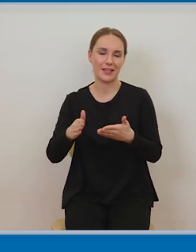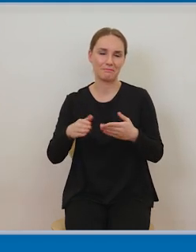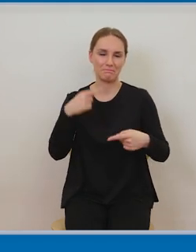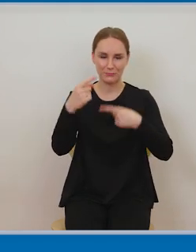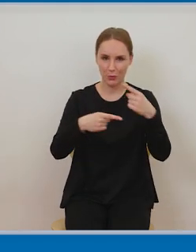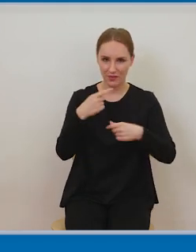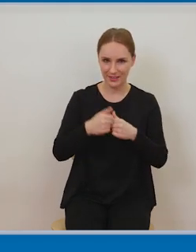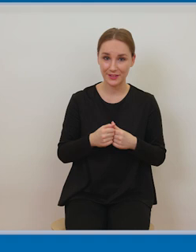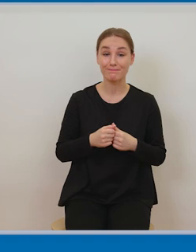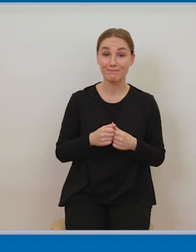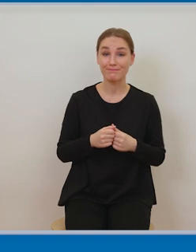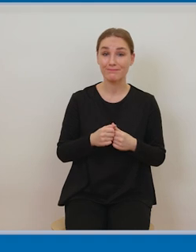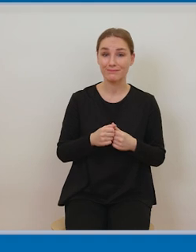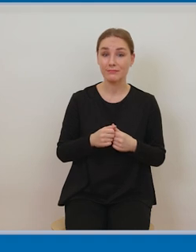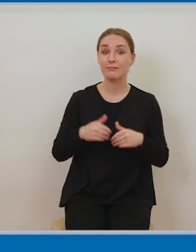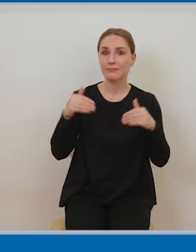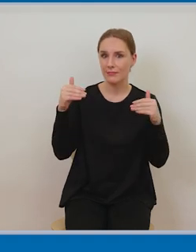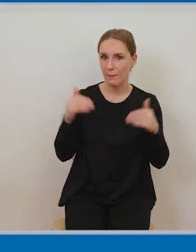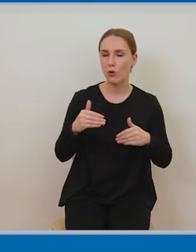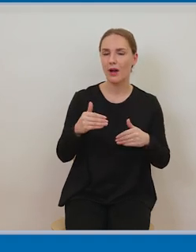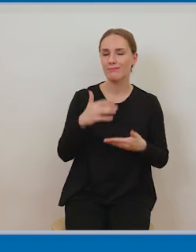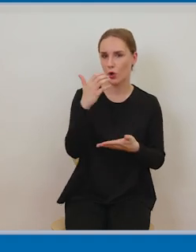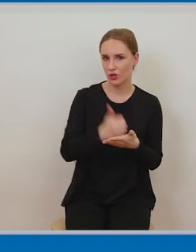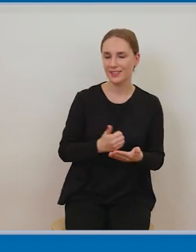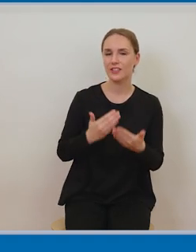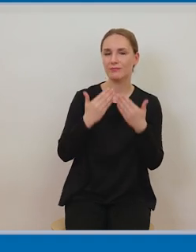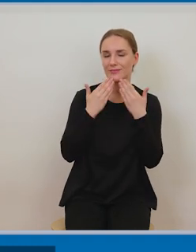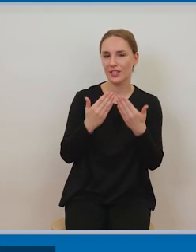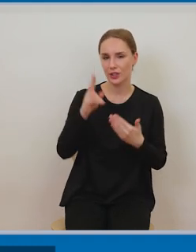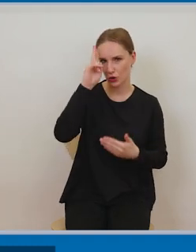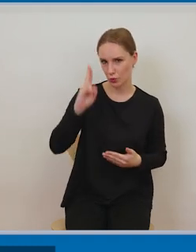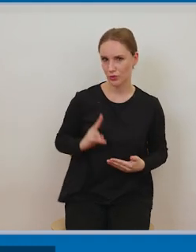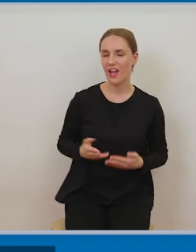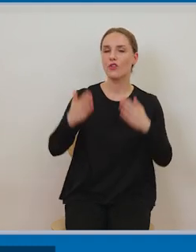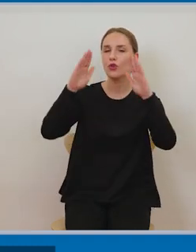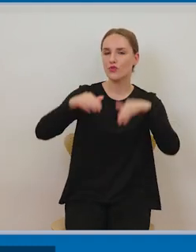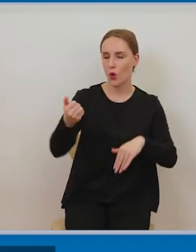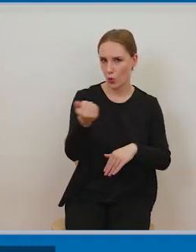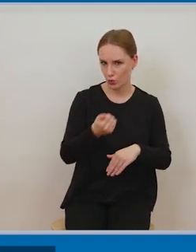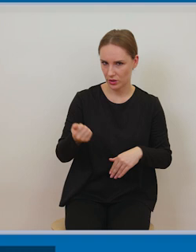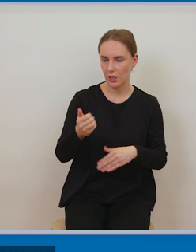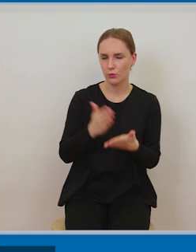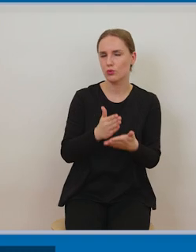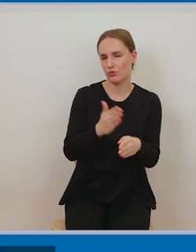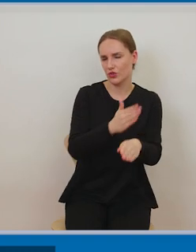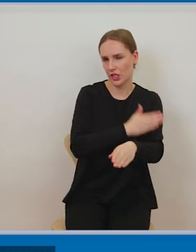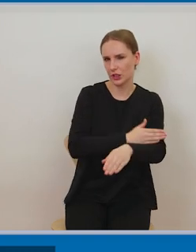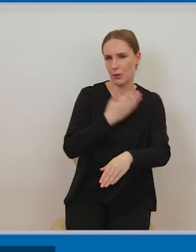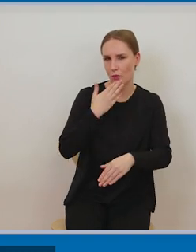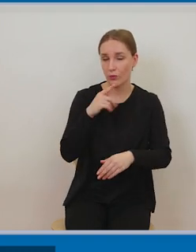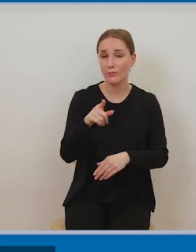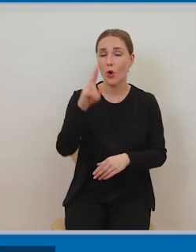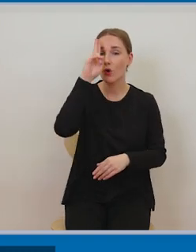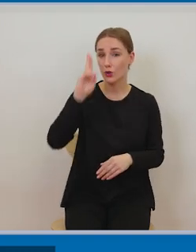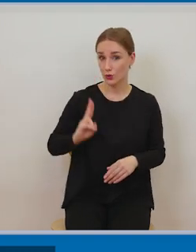Dozwolony użytek, o którym już wspomniałyśmy, to jest taka instytucja ograniczająca autorskie prawa majątkowe,